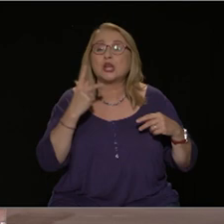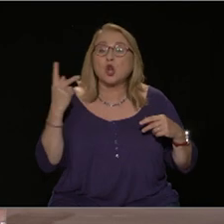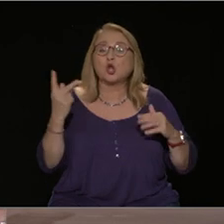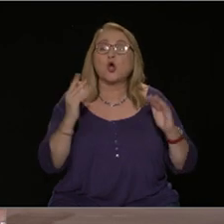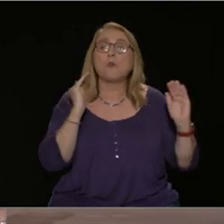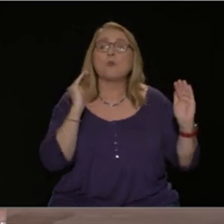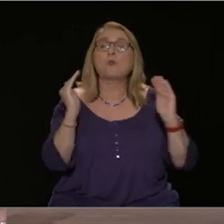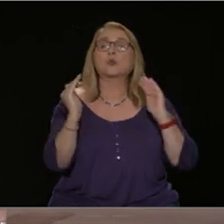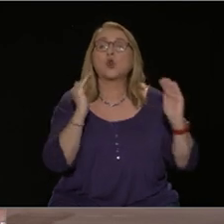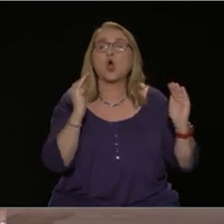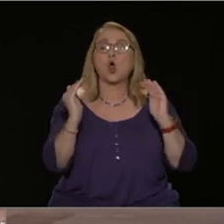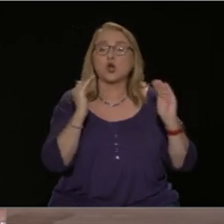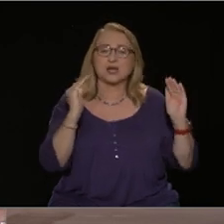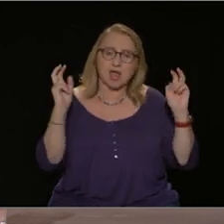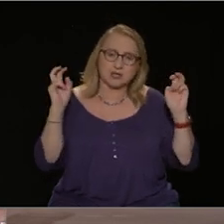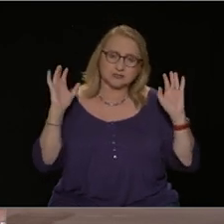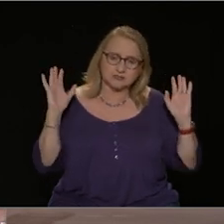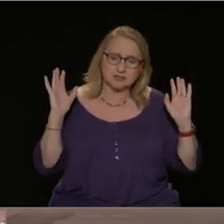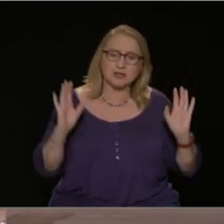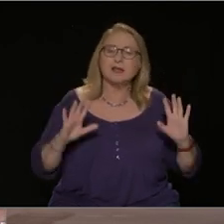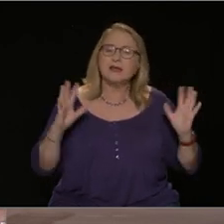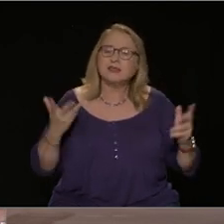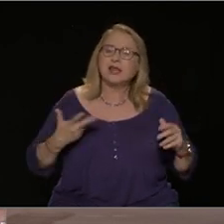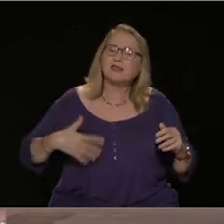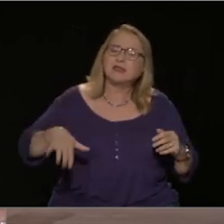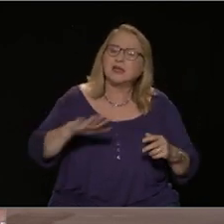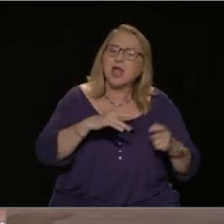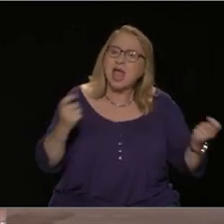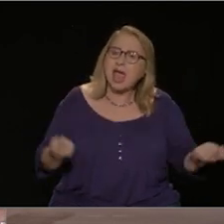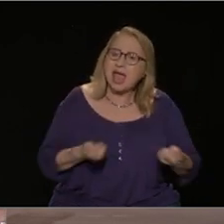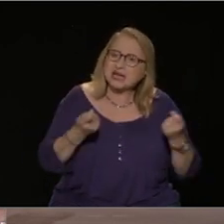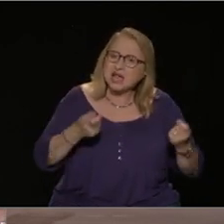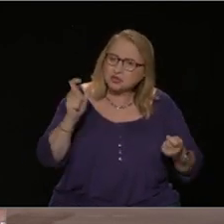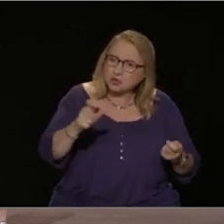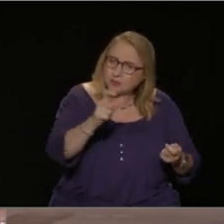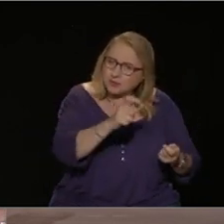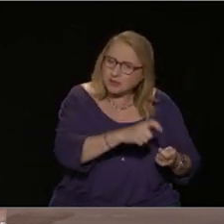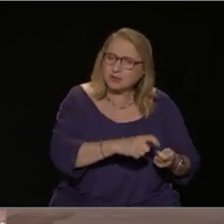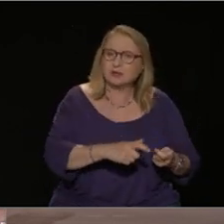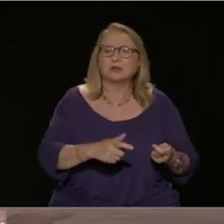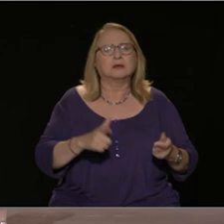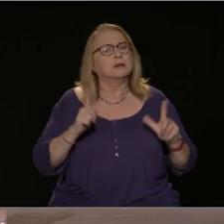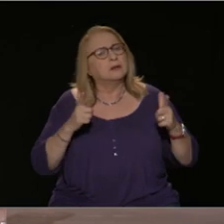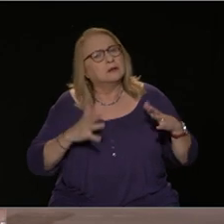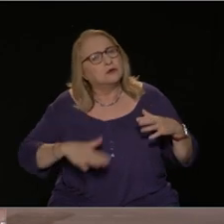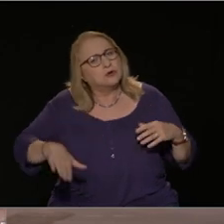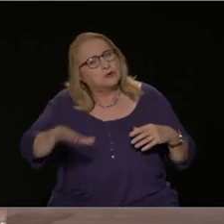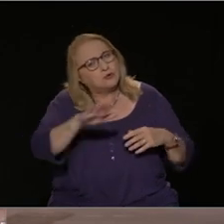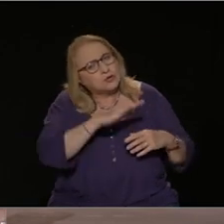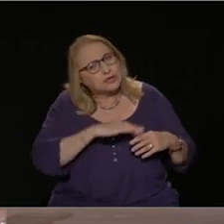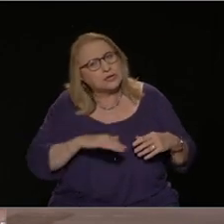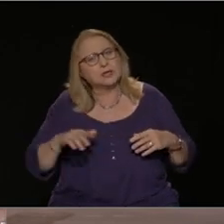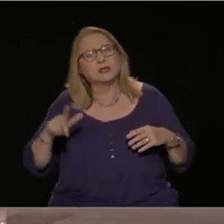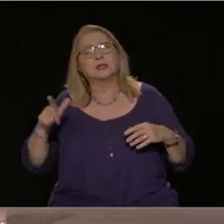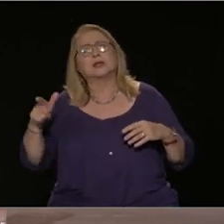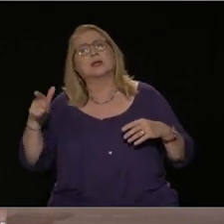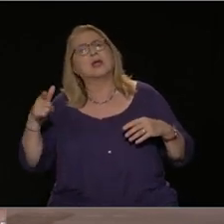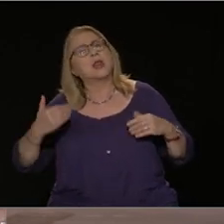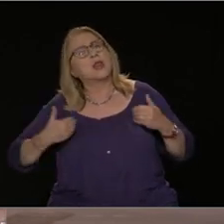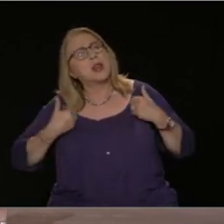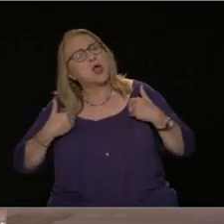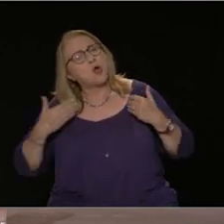οι εργαζόμενοι, τα λαϊκά στρώματα, οι νεολαία, μπορούν με κάποιο τρόπο να ικανοποιήσουν λιγότερο ή περισσότερο